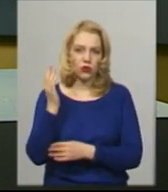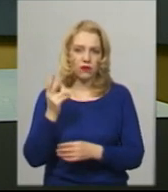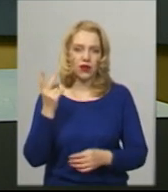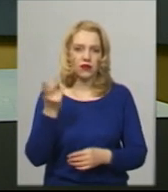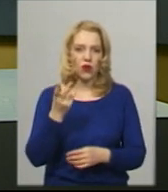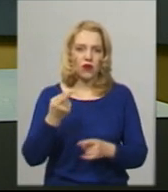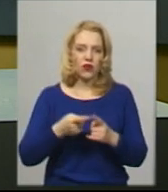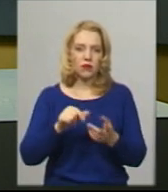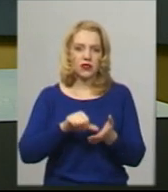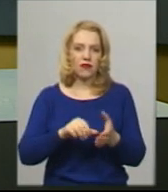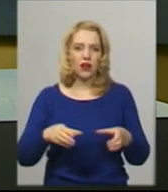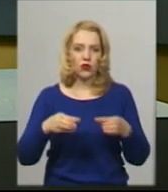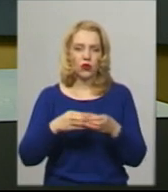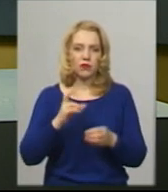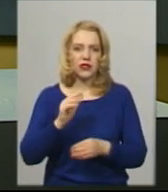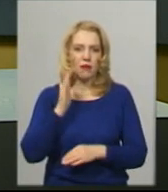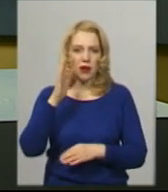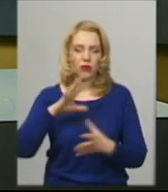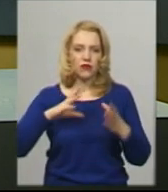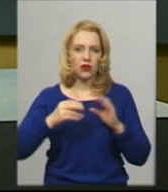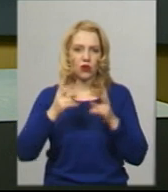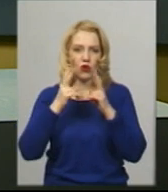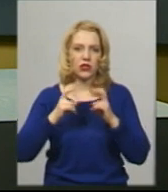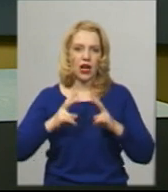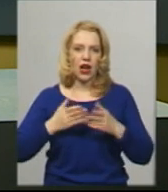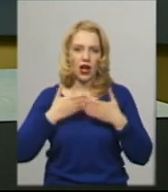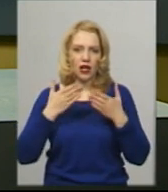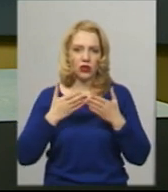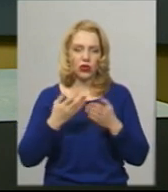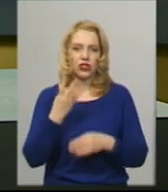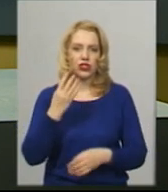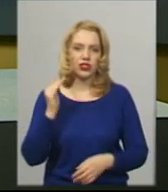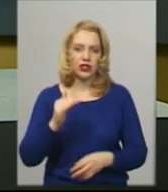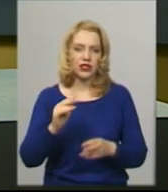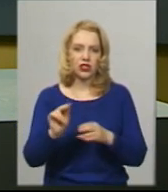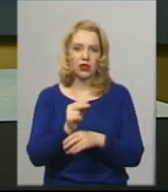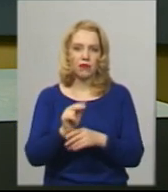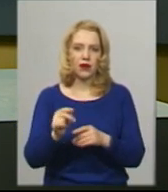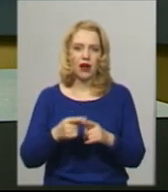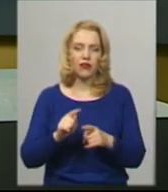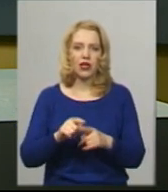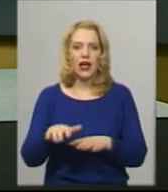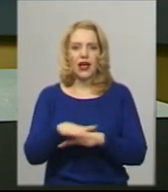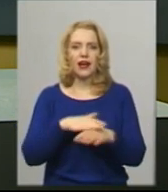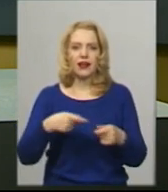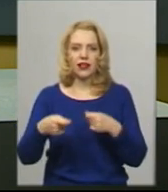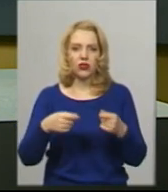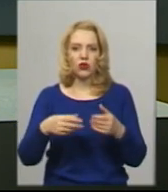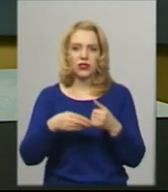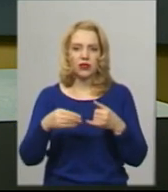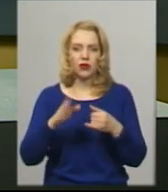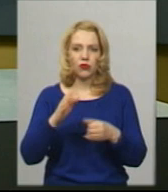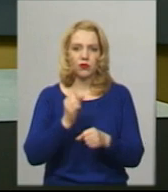групу «За майбутнє». Загалом депутат розглянули всього 4 тисячі правок. Відтак, ринок землі має запрацювати 1 липня